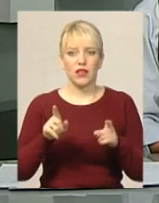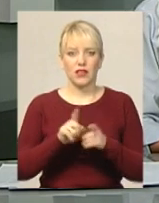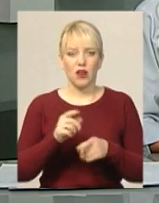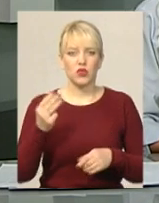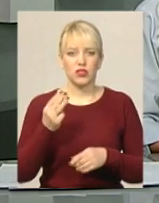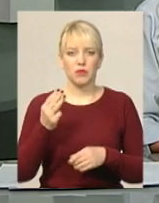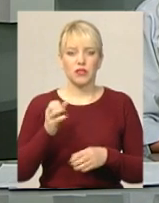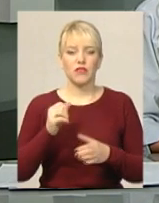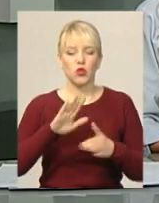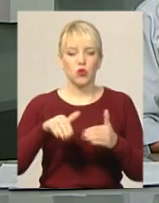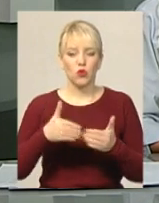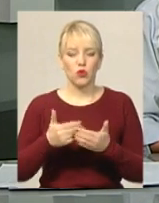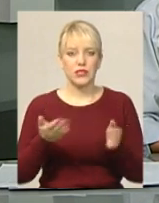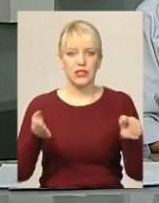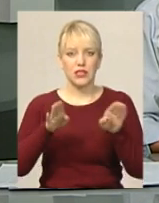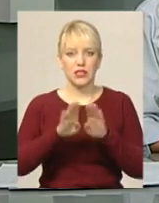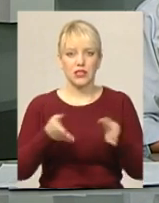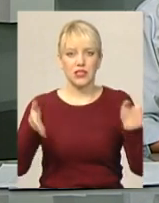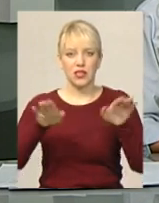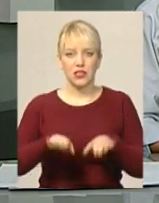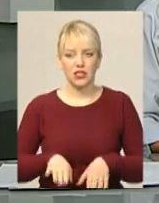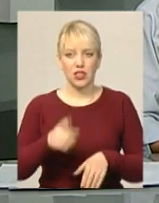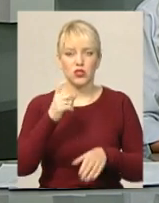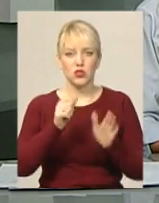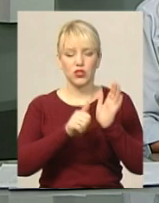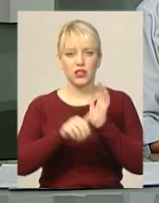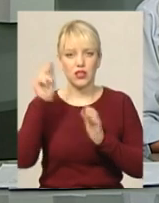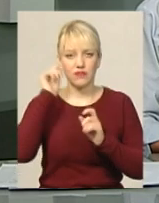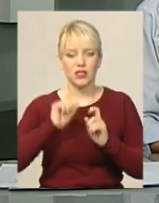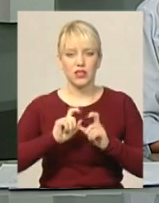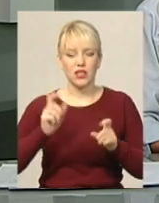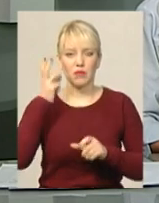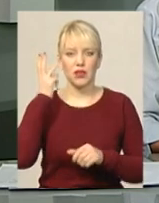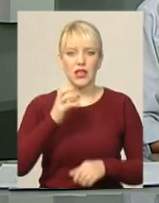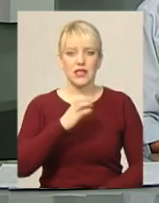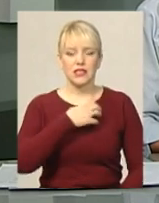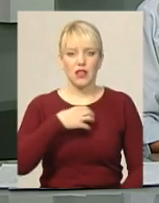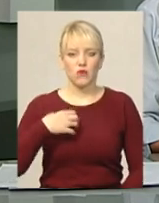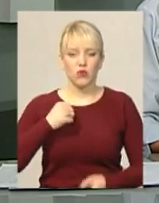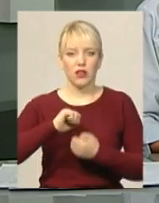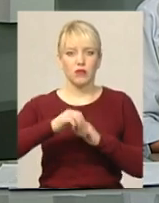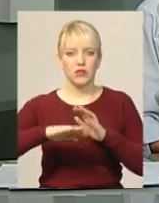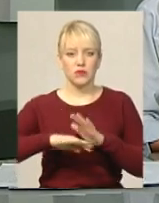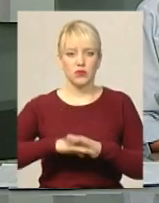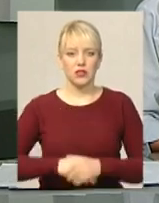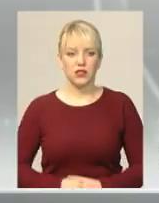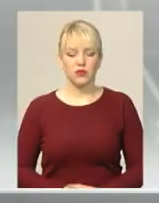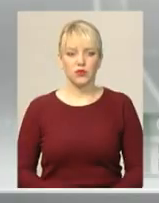Досі на карантині залишаються майже 160 навчальних закладів Хмельниччини, зокрема у Славуті та Кам'янці-Подільському.